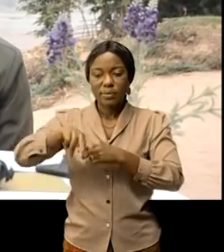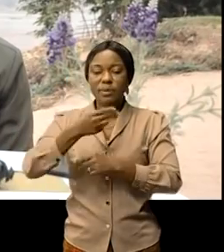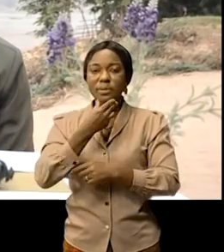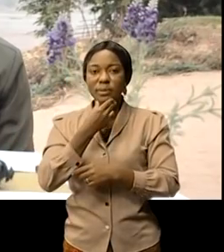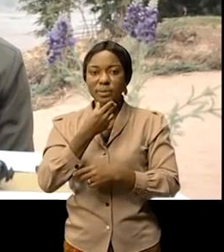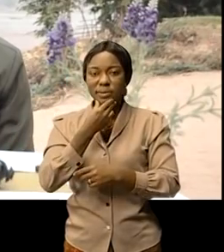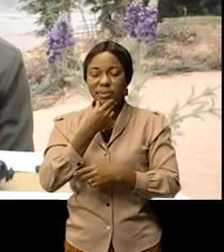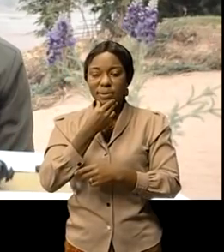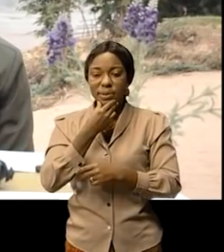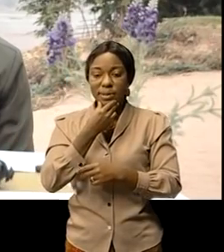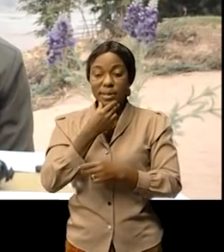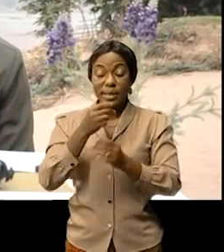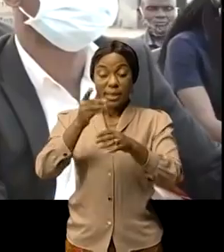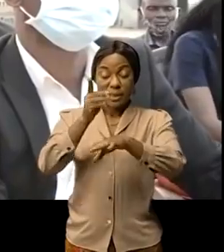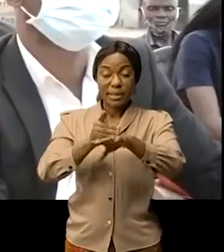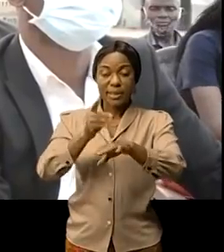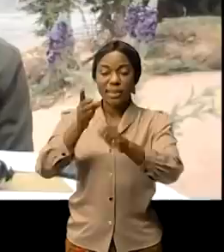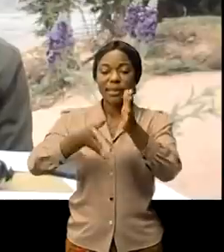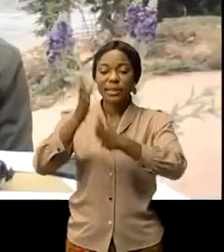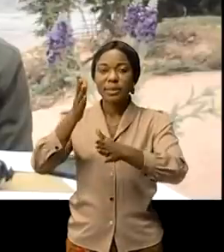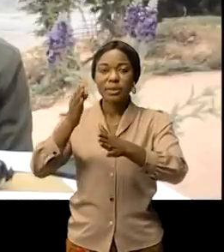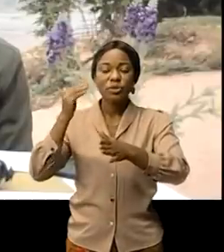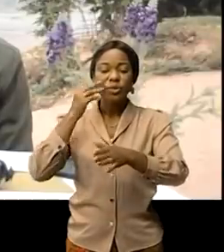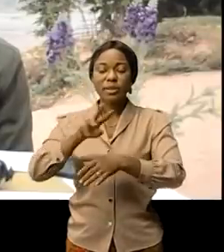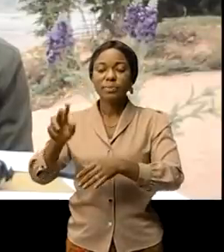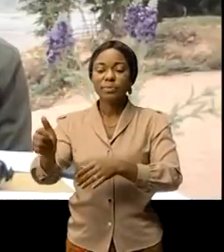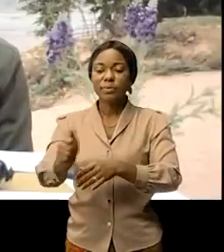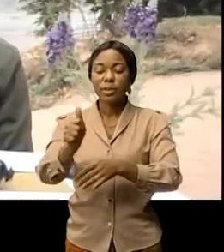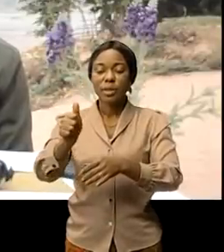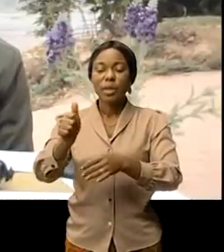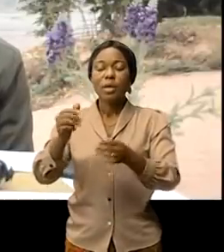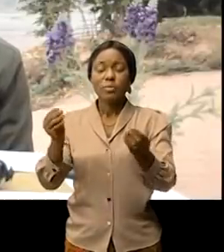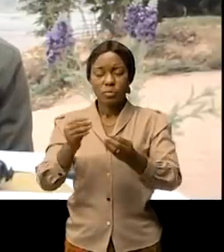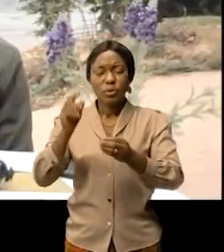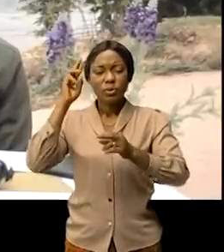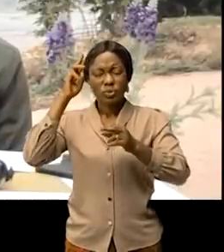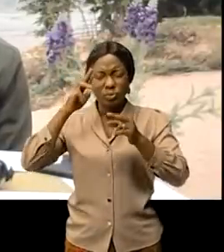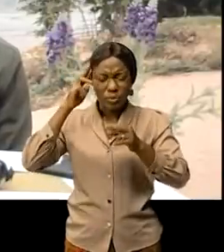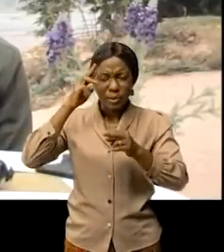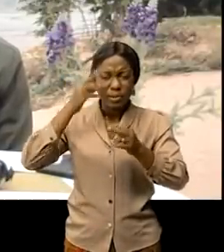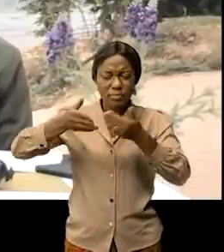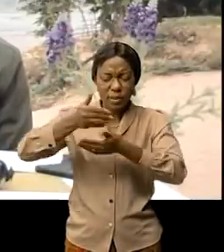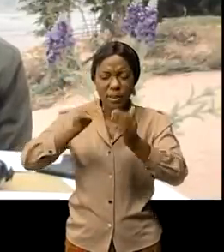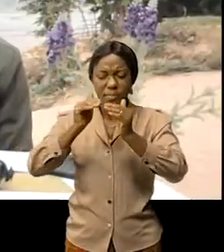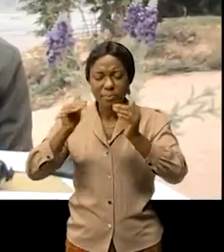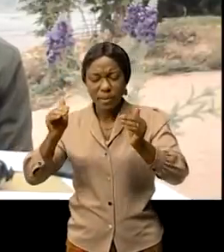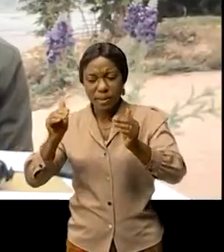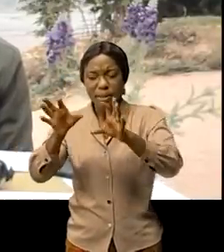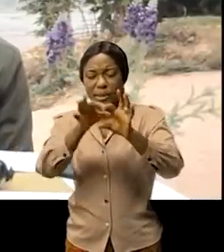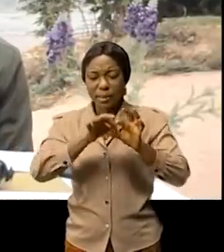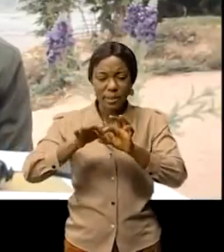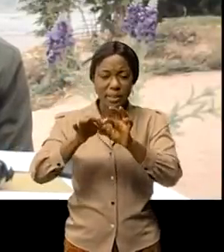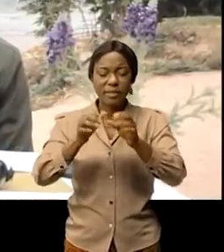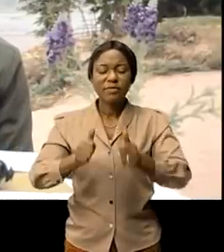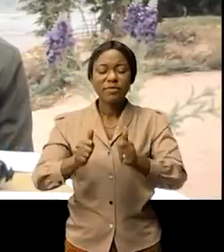en date du 15 juillet 2021 soucié de promouvoir la paix l'unité la tolérance et le vivre